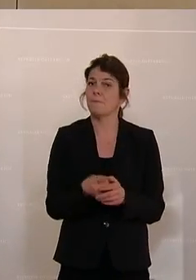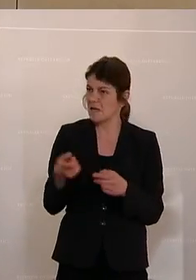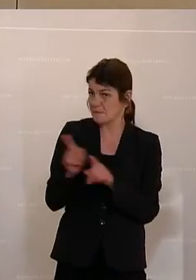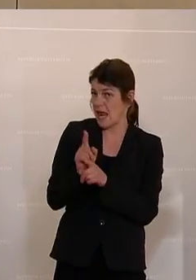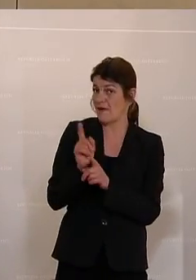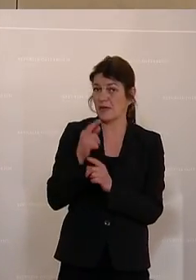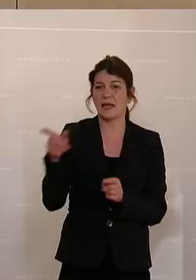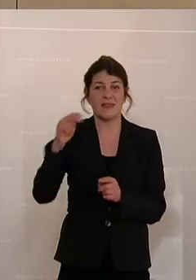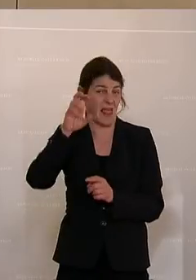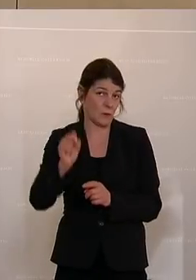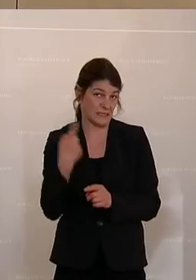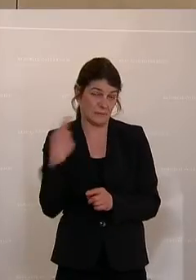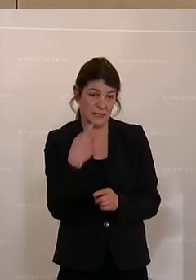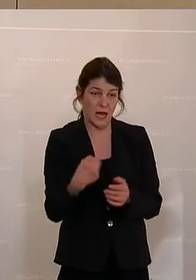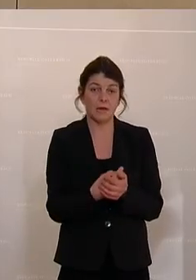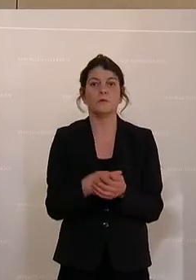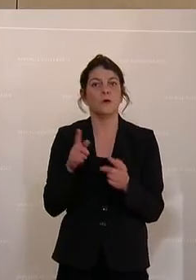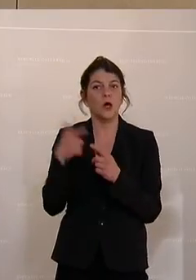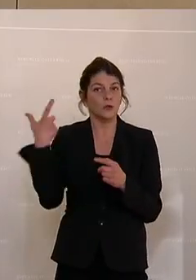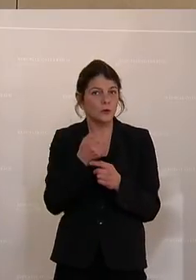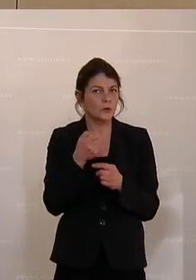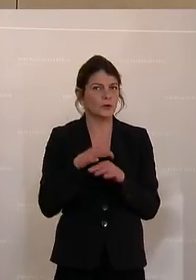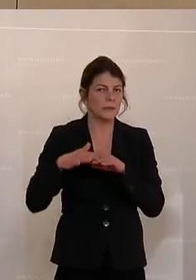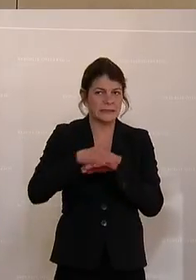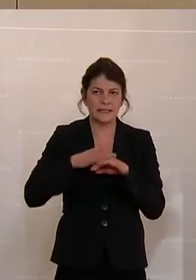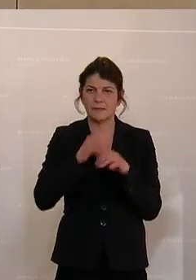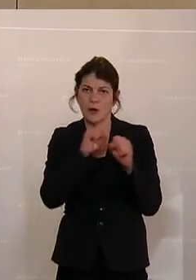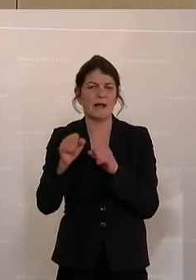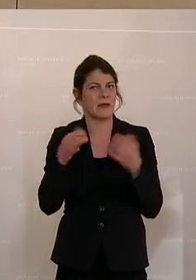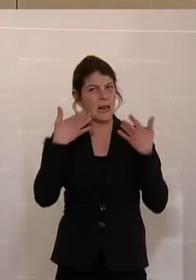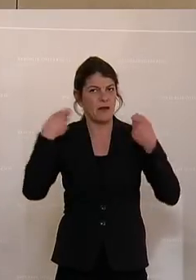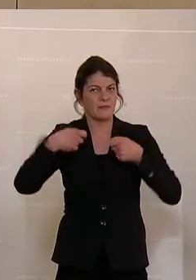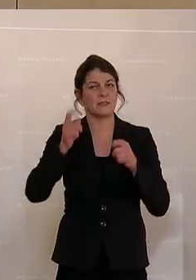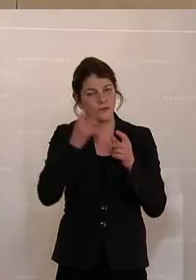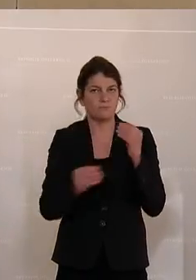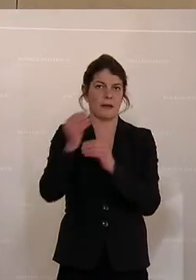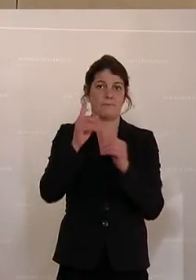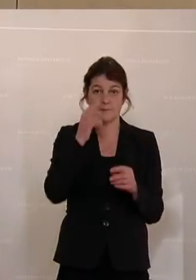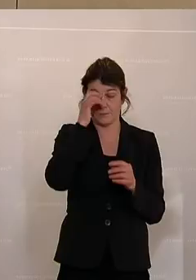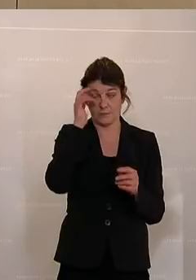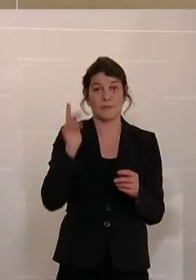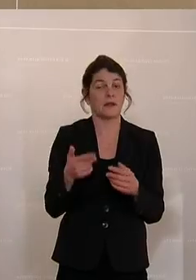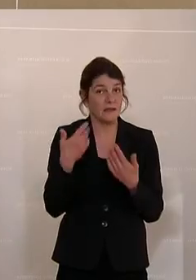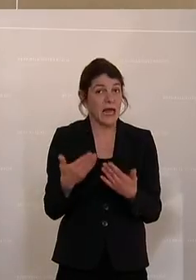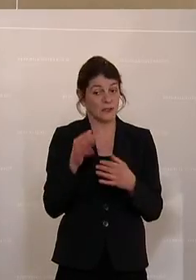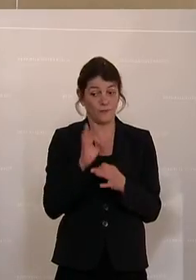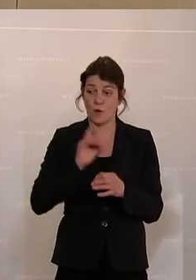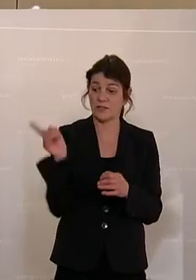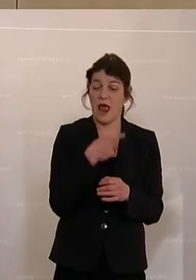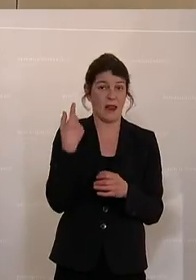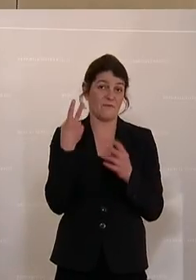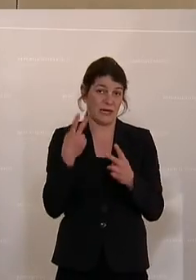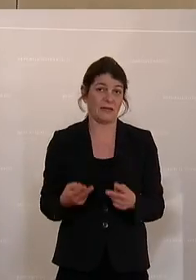Kerbe wie die NEOS, und die zuschussbasierten Instrumente der Klimafinanzierung zu steigern. Das ist im Sinne von uns allen. Die